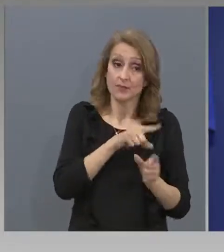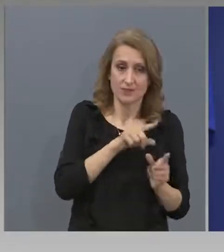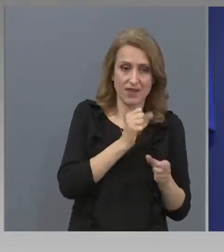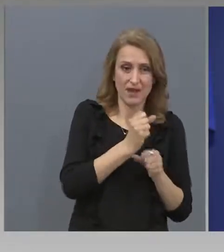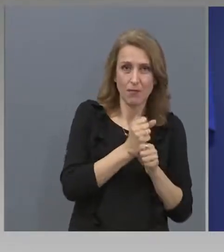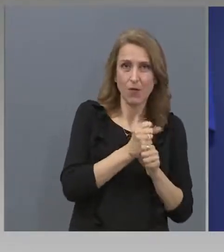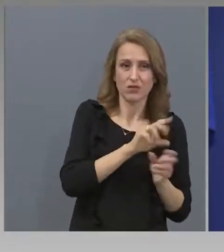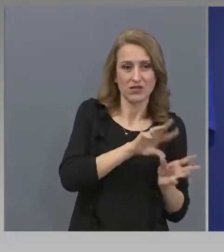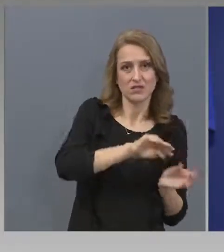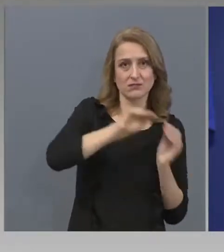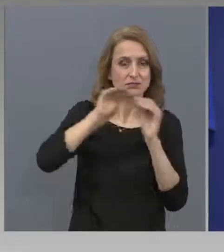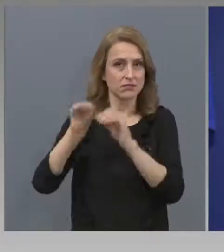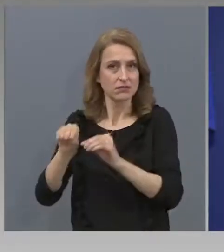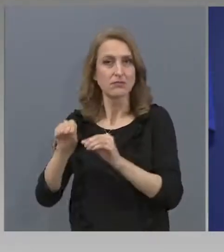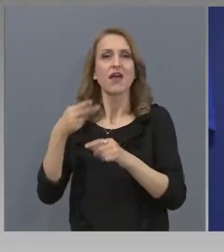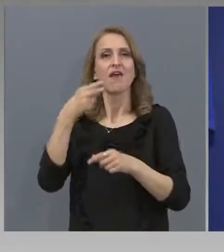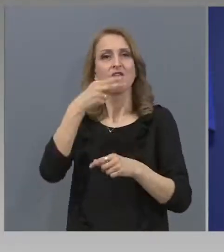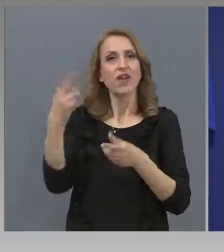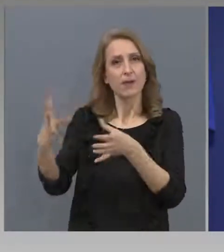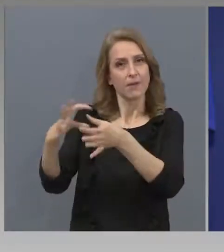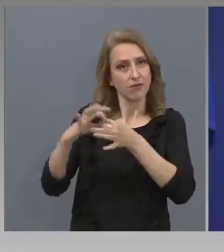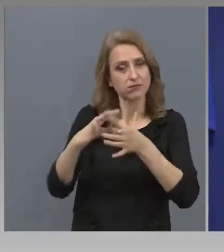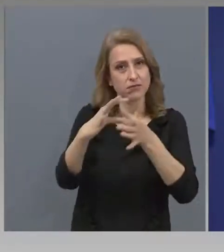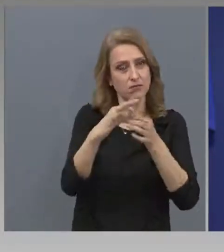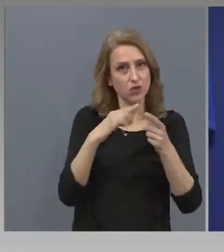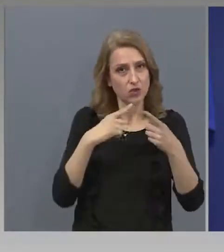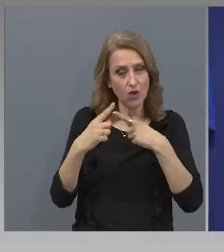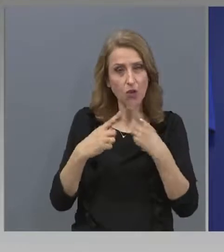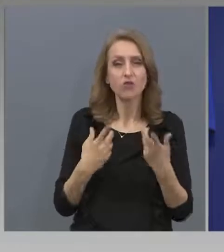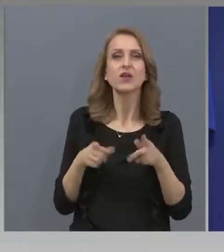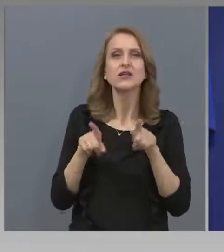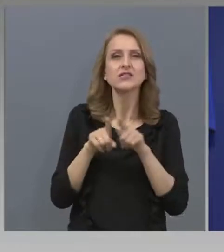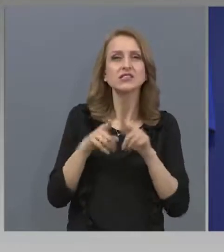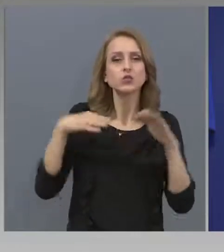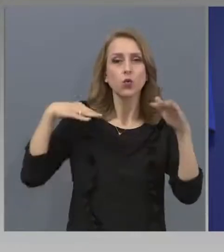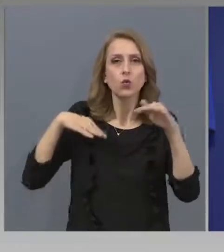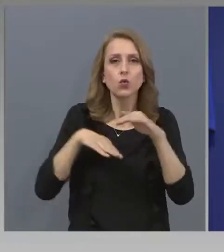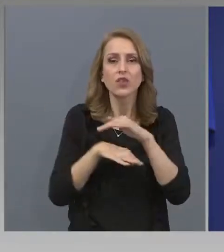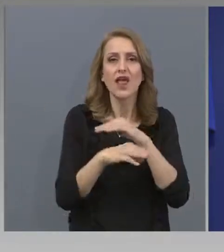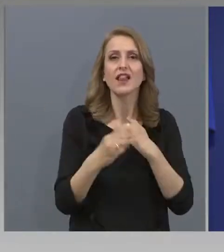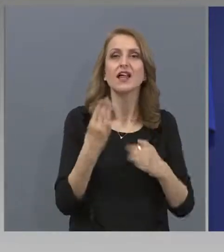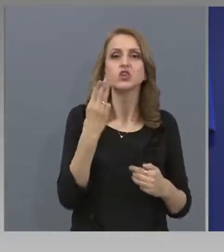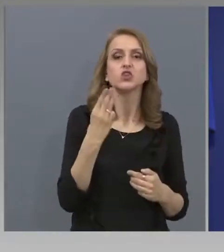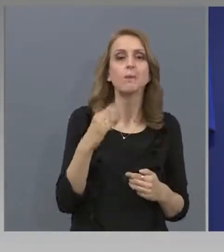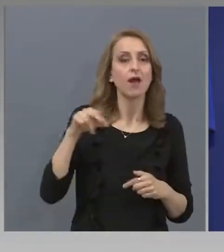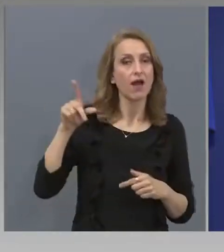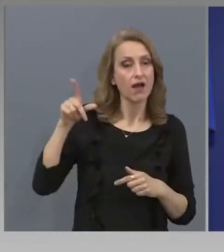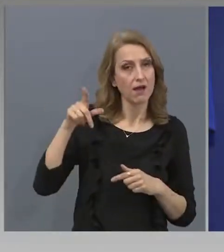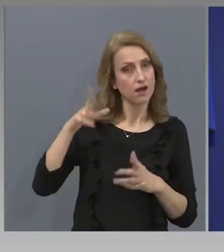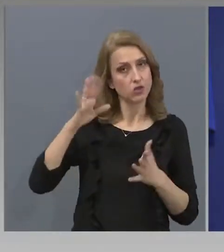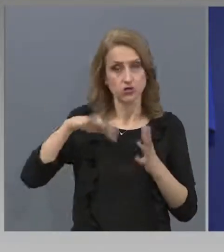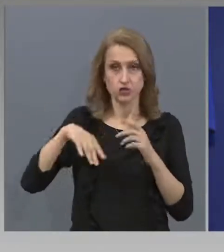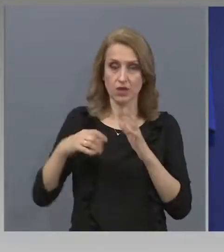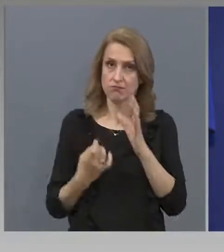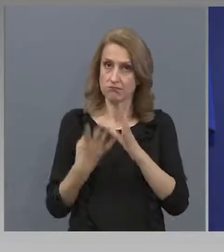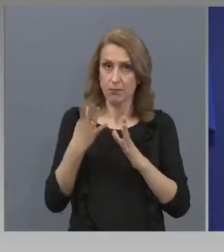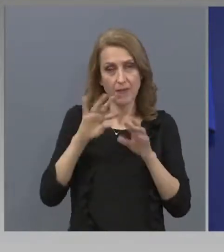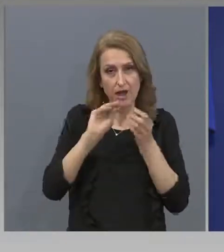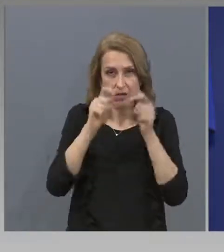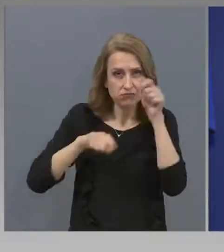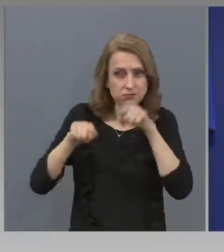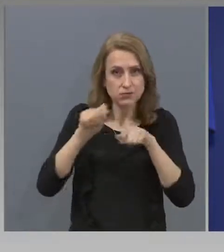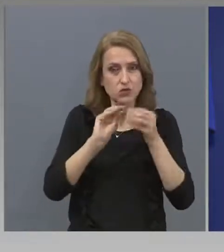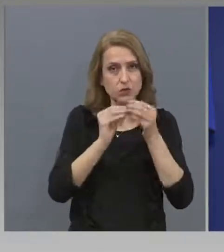техника и фирми. Ще се продължи работата по тунела Шипка. До две седмици ще започне обхода,